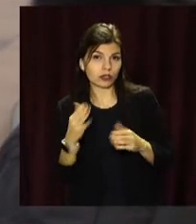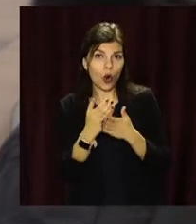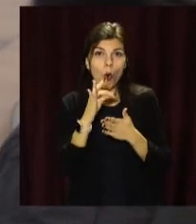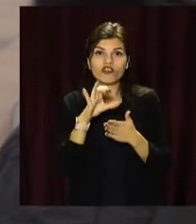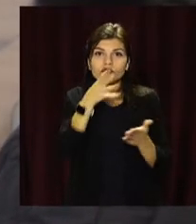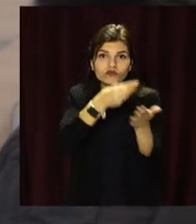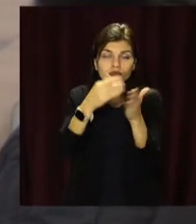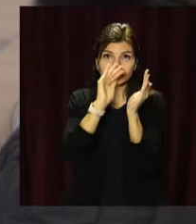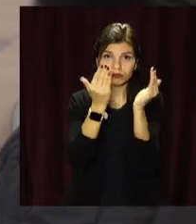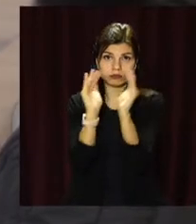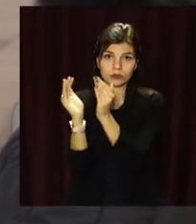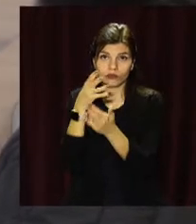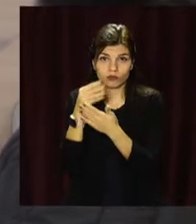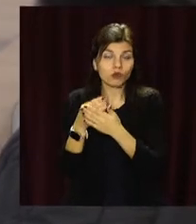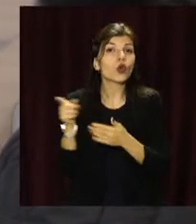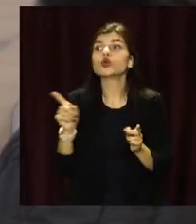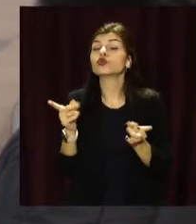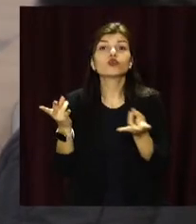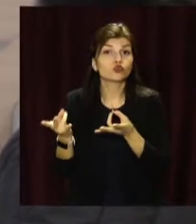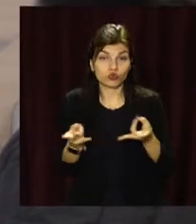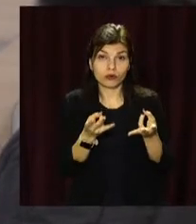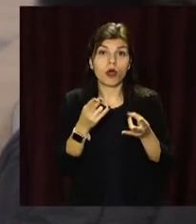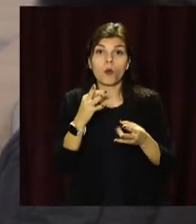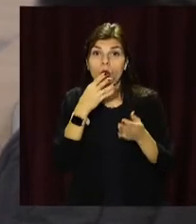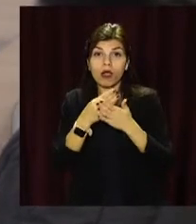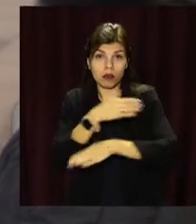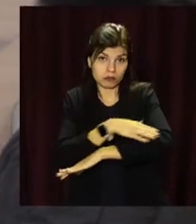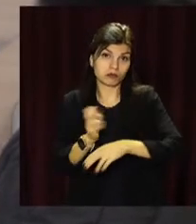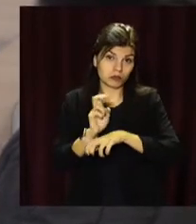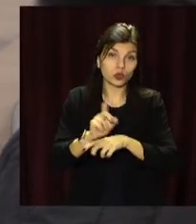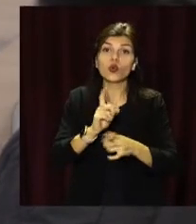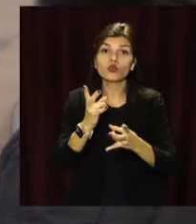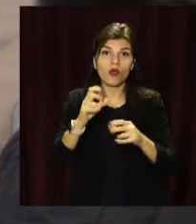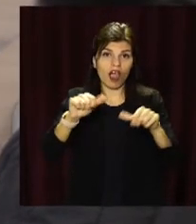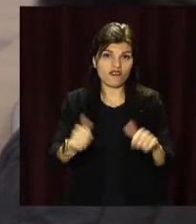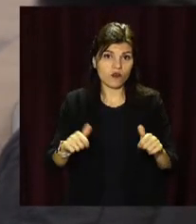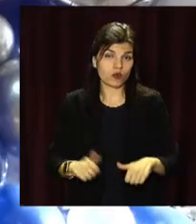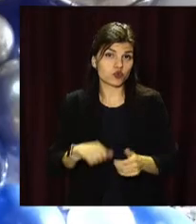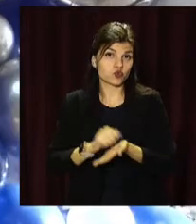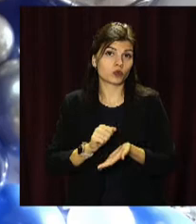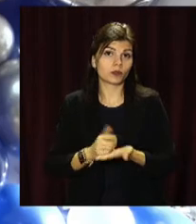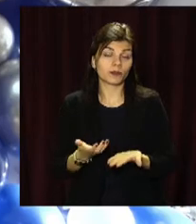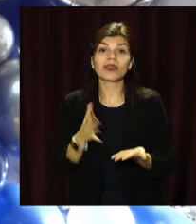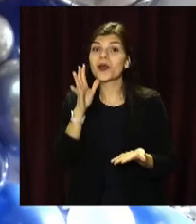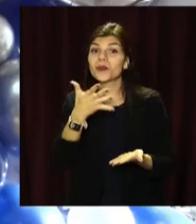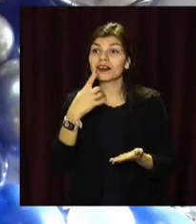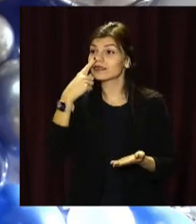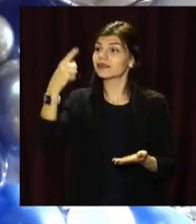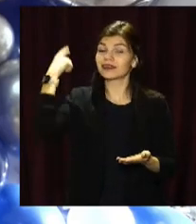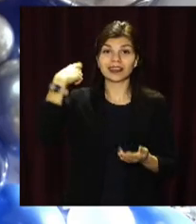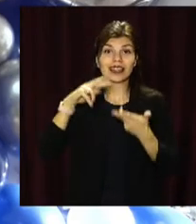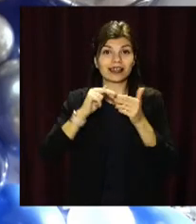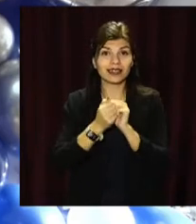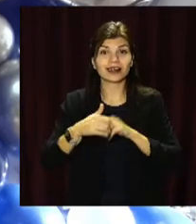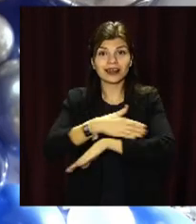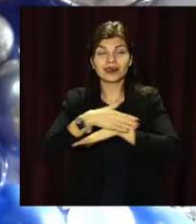все, що необхідно людину зробити, він може по одному адресу прийти і оформити всі нужні йому документи. П'ять років тому в Кам'янському на